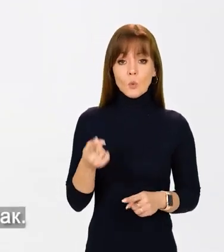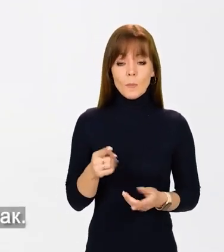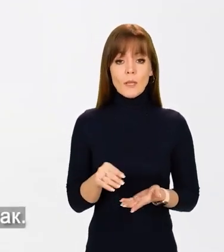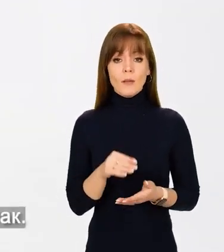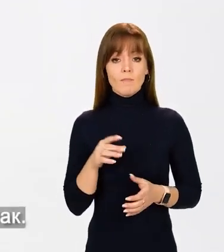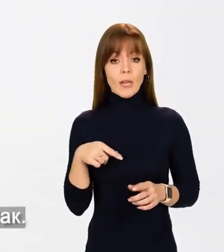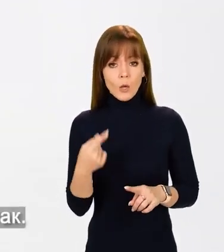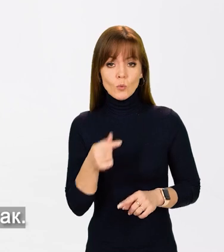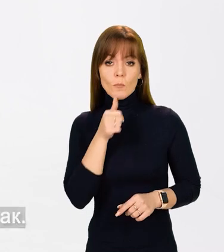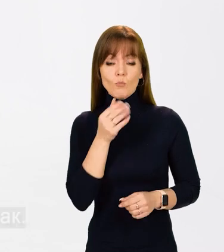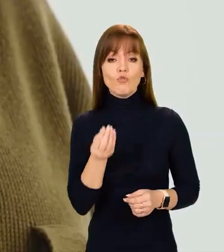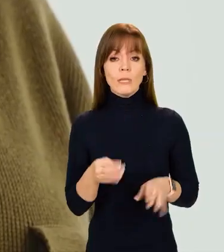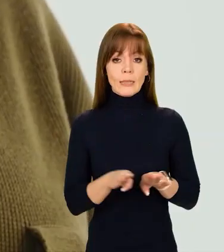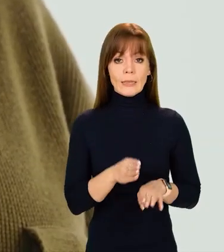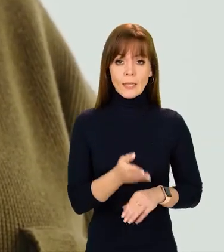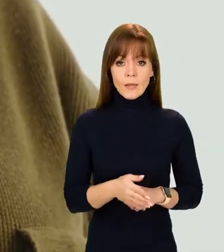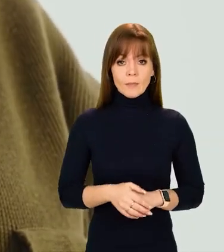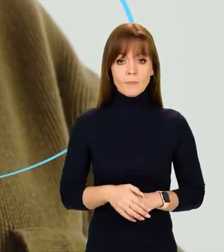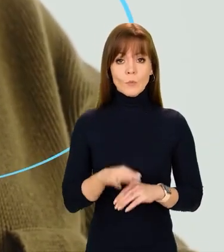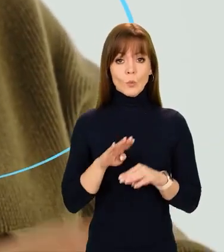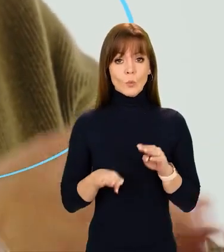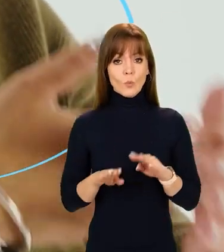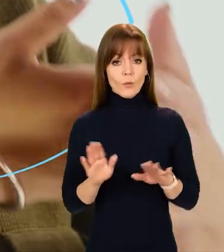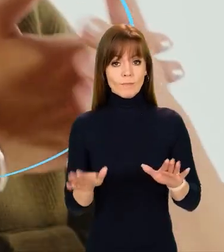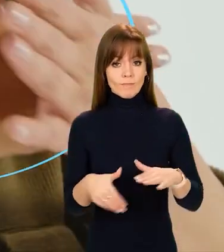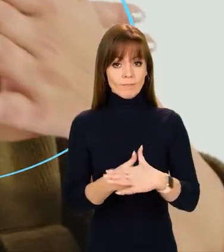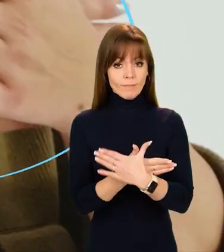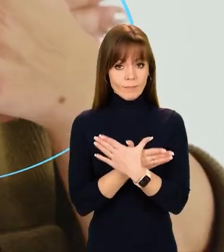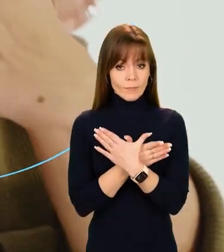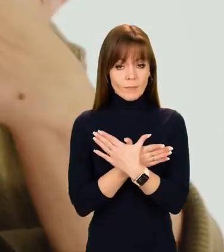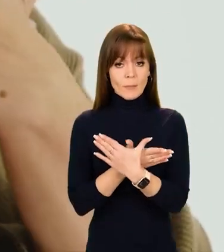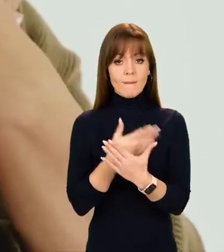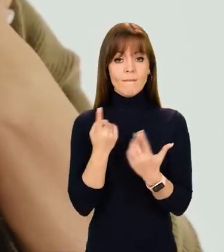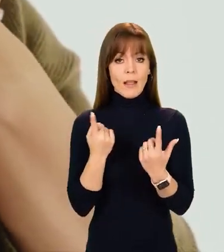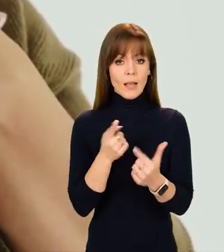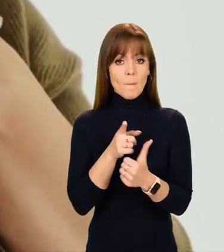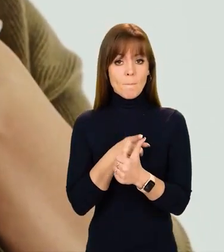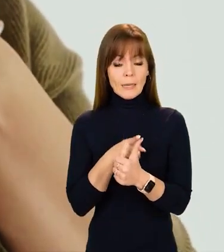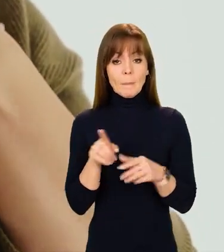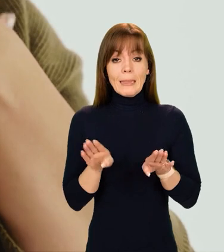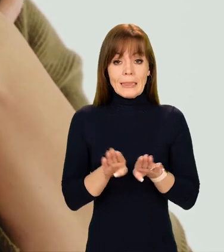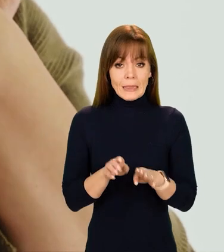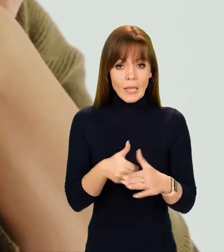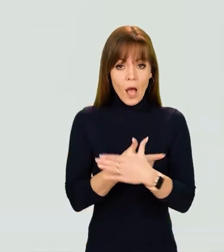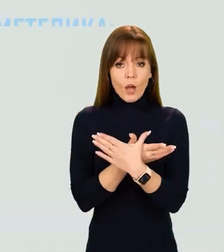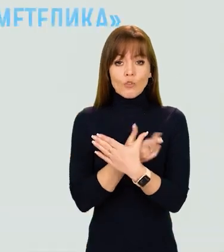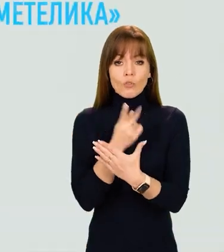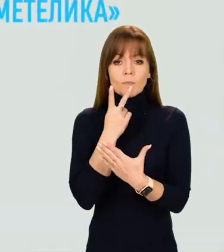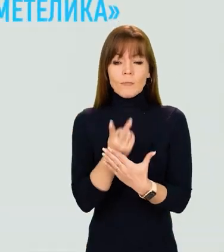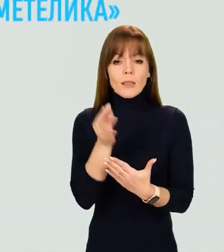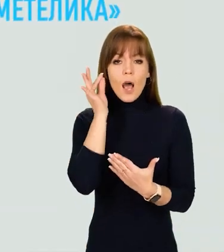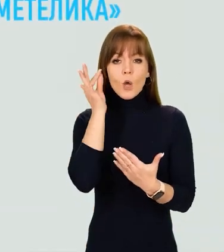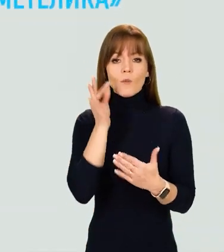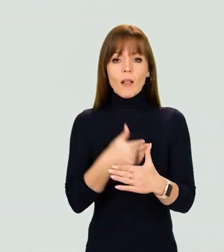Наступного разу спробуй ще так. Схрести долоні, зачепившись великими пальцями так, щоб